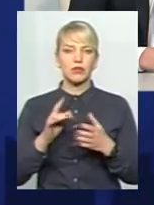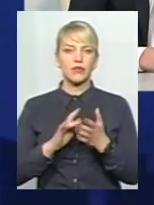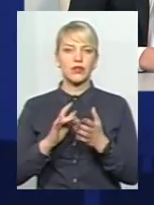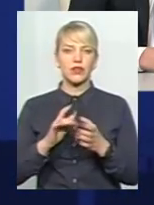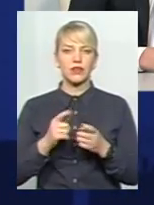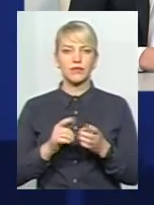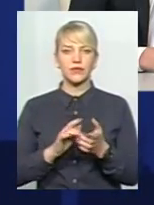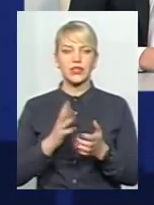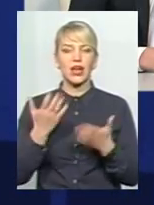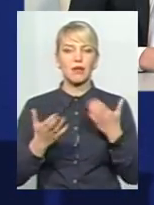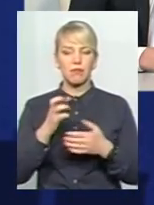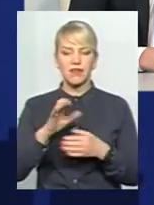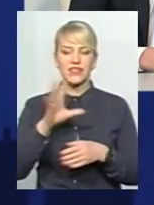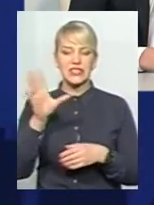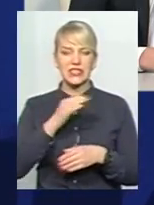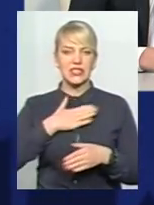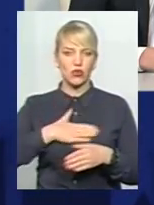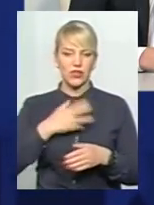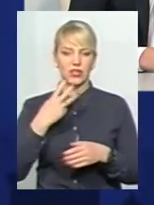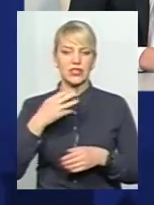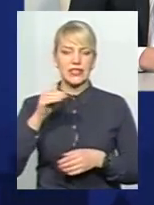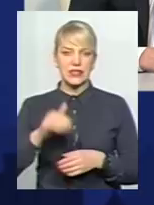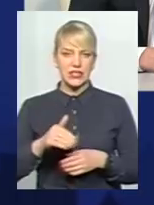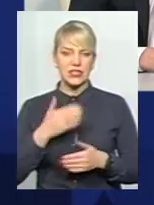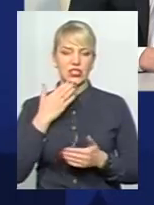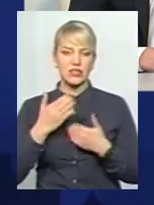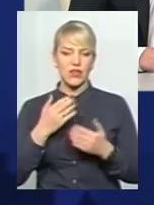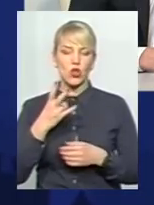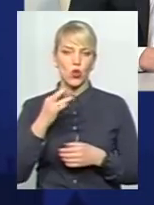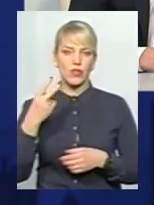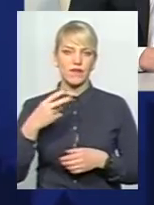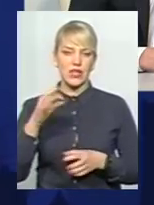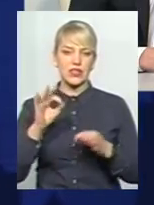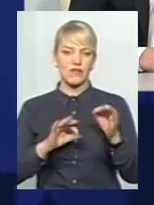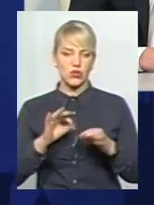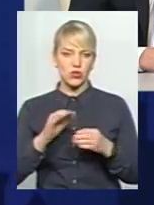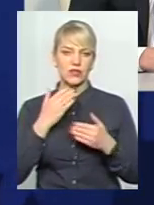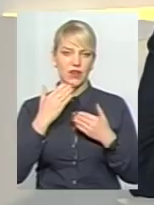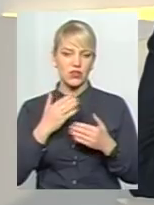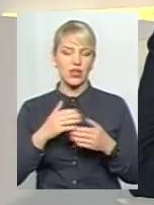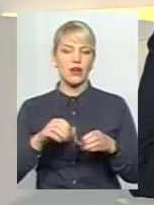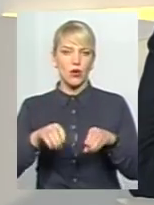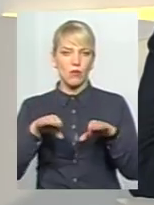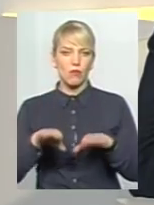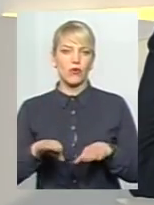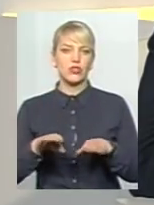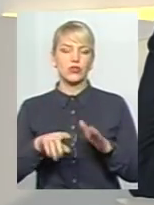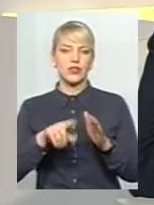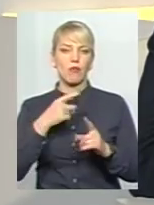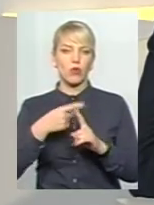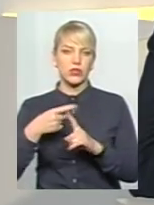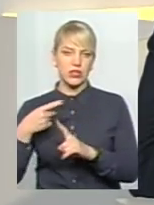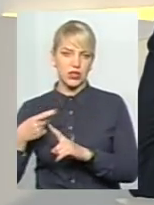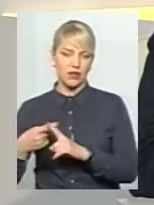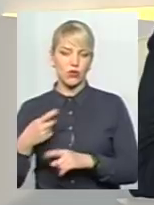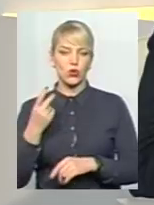тисяч звернень на рік. Ну, але 70-72% за нашу аналітику звернення вирішується позитивно. Другий момент, на який би я хотів